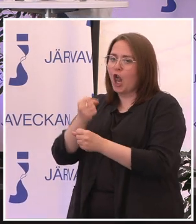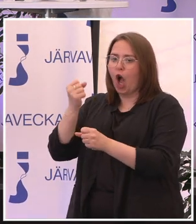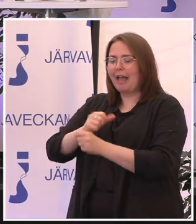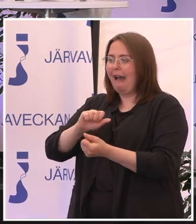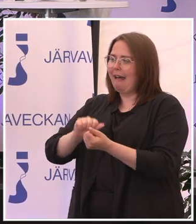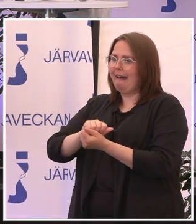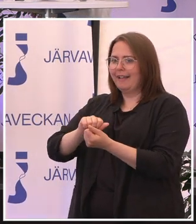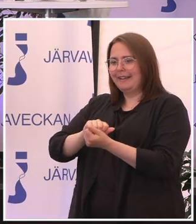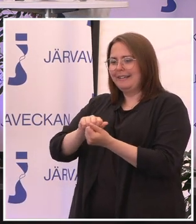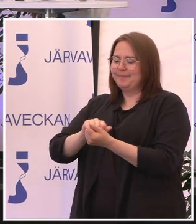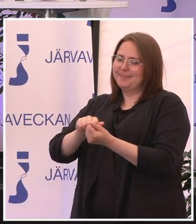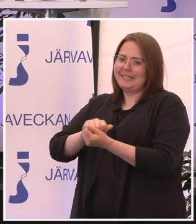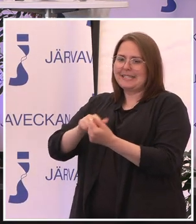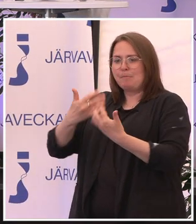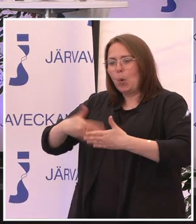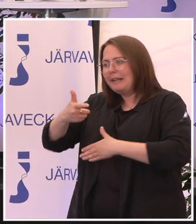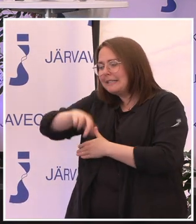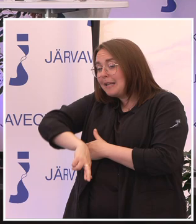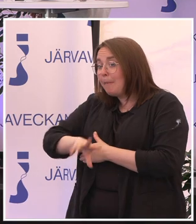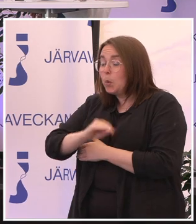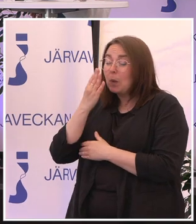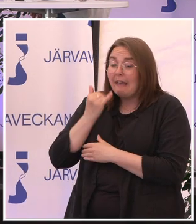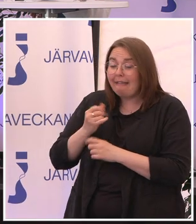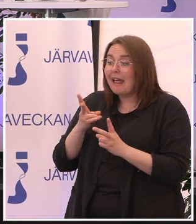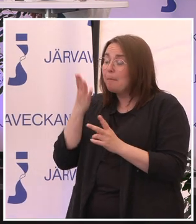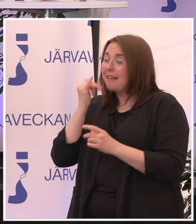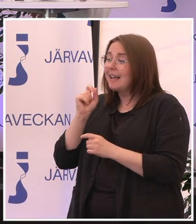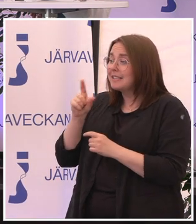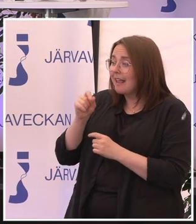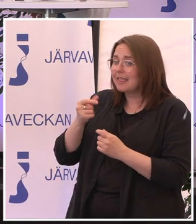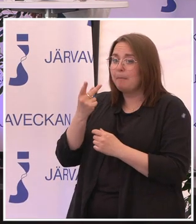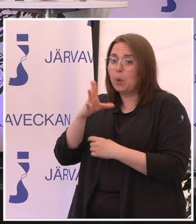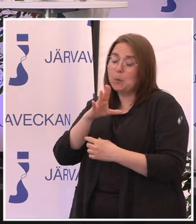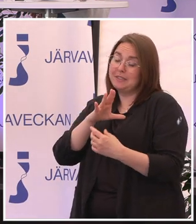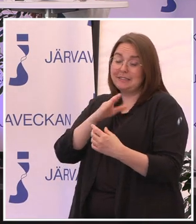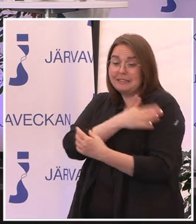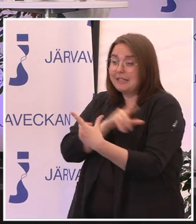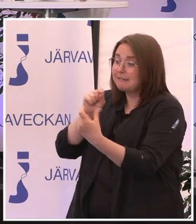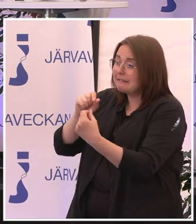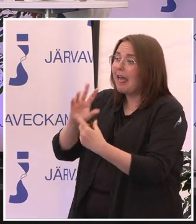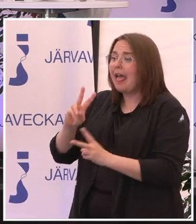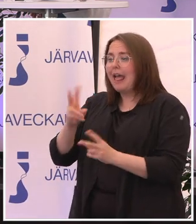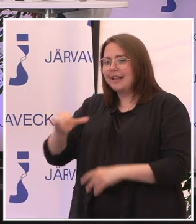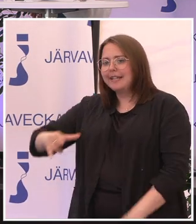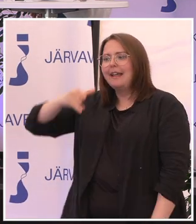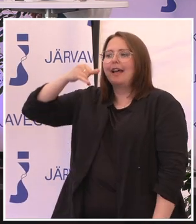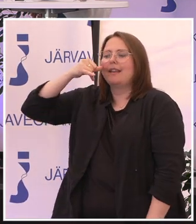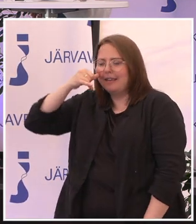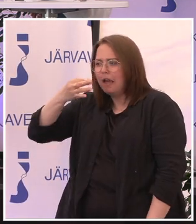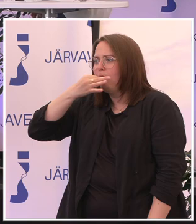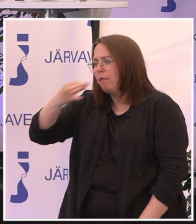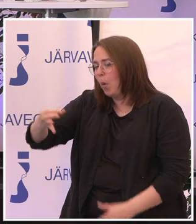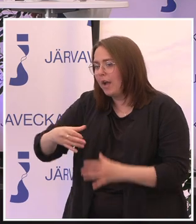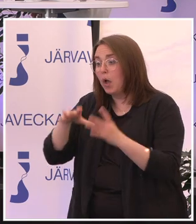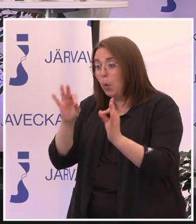vet inte. Då kan man göra det, eller kanske man kan chatta med kundtjänst. Eller faktiskt ringa någon på telefon och fråga,